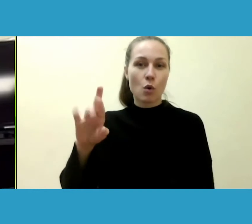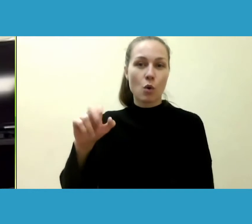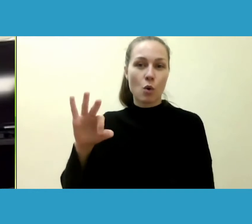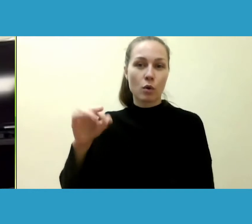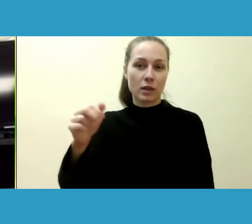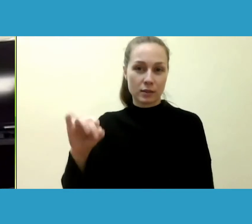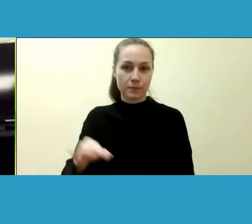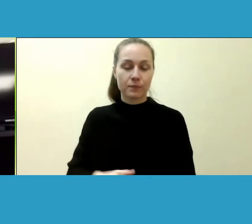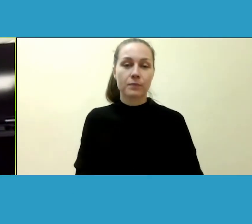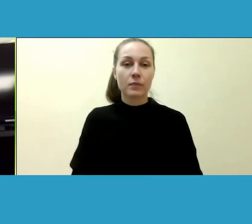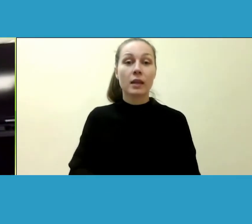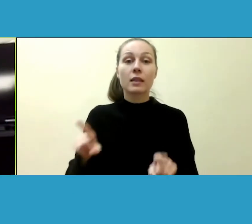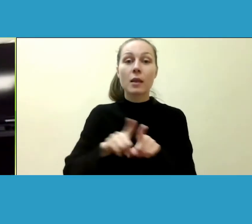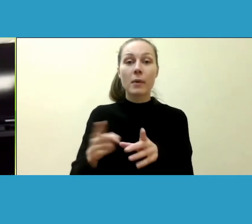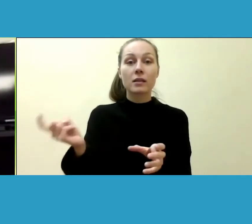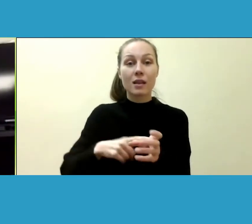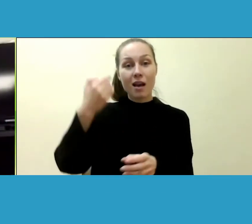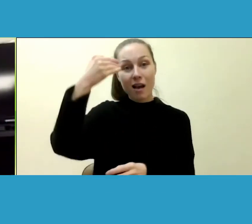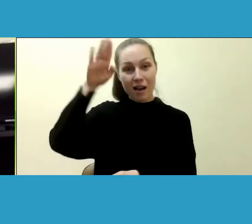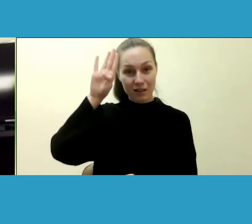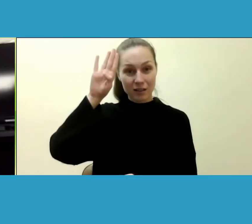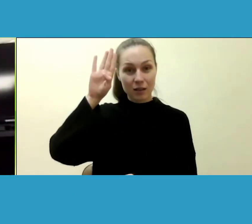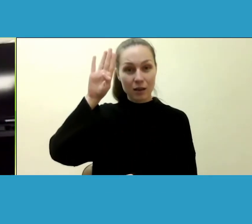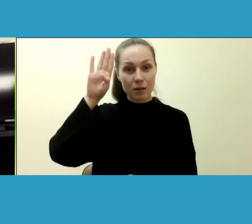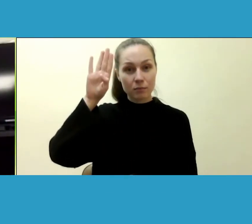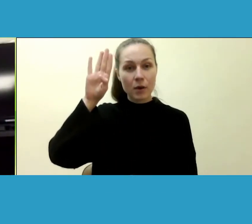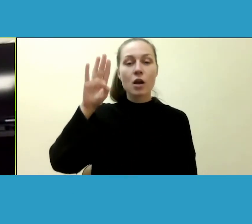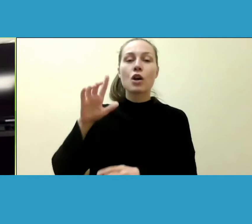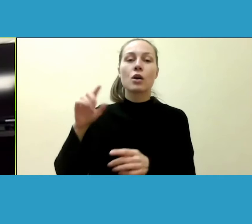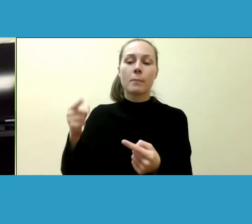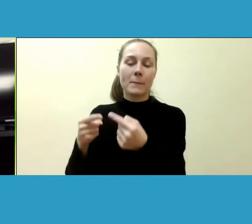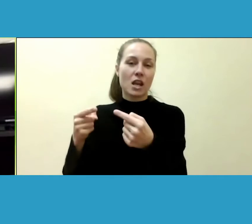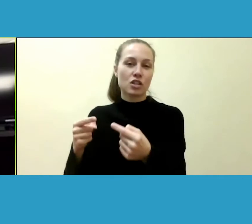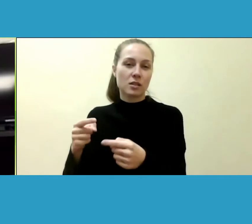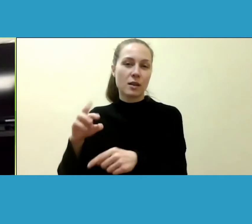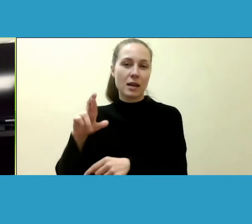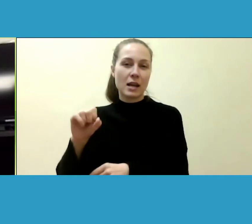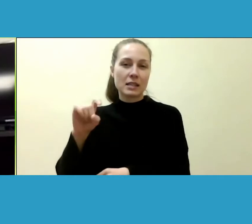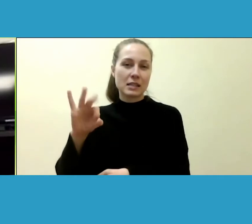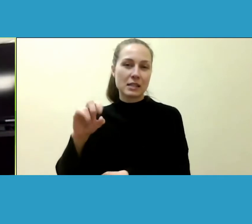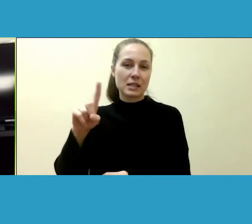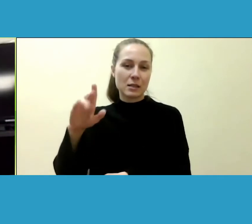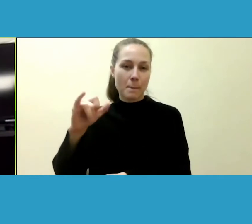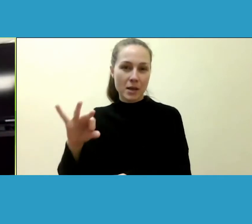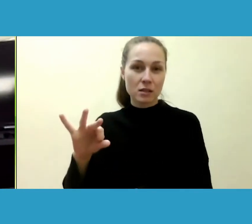Taip pat prie mūsų prisijungė Aikės tinklo priešimės sismo direktorius Šeinos Oukaris.